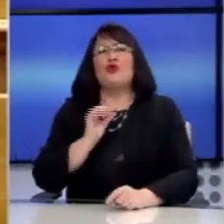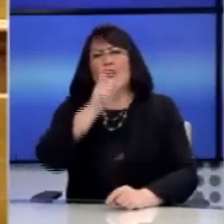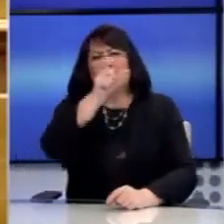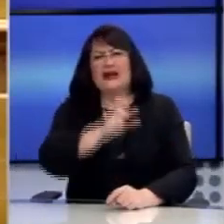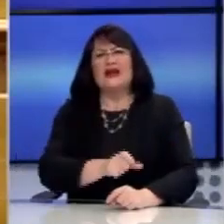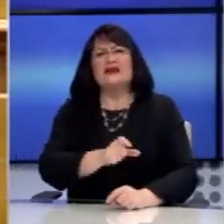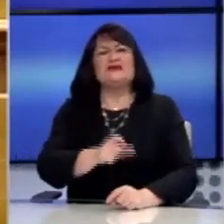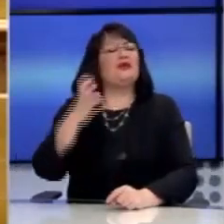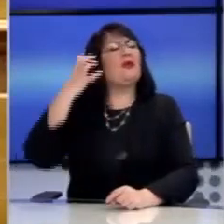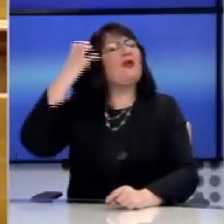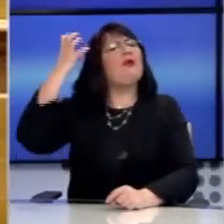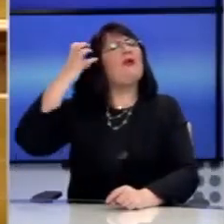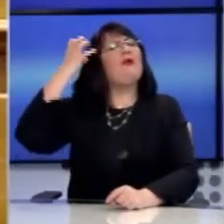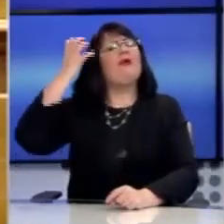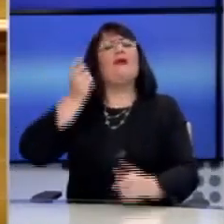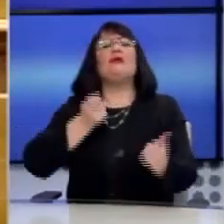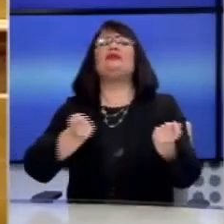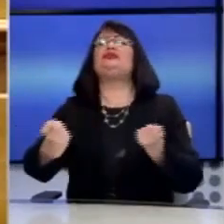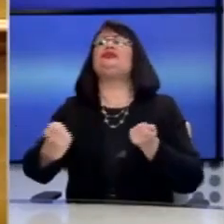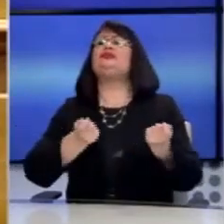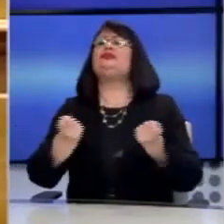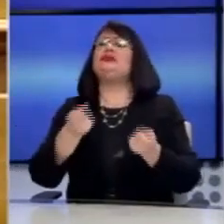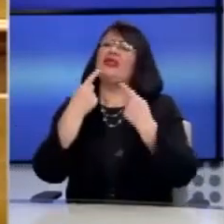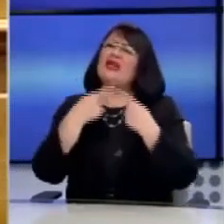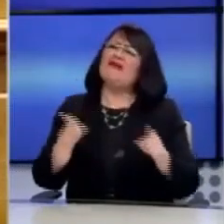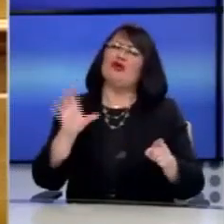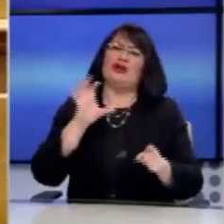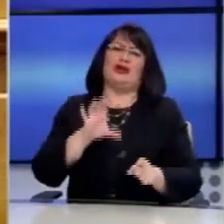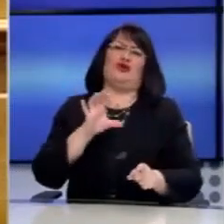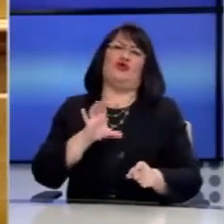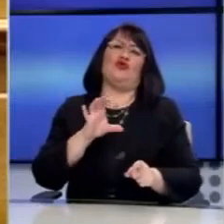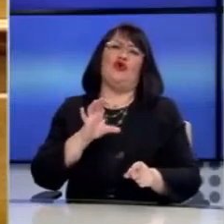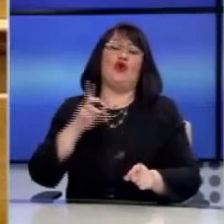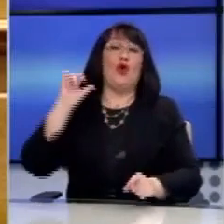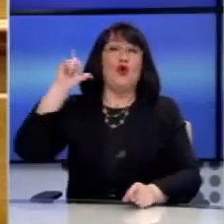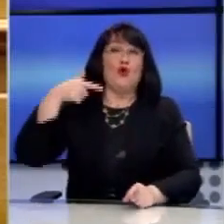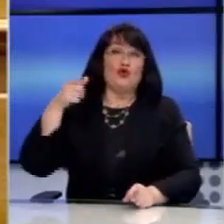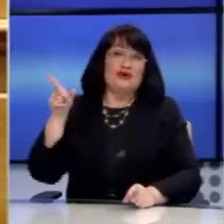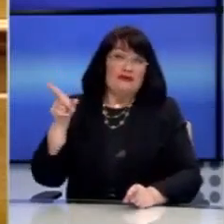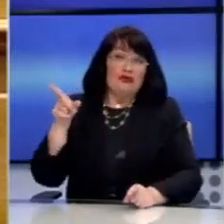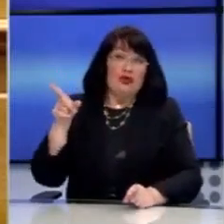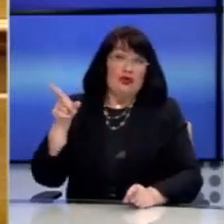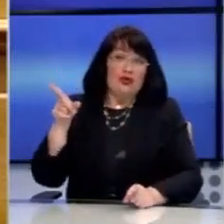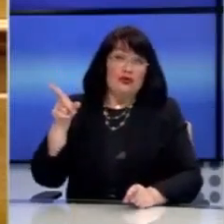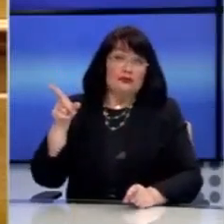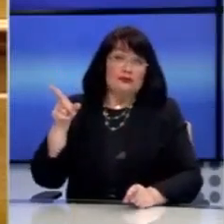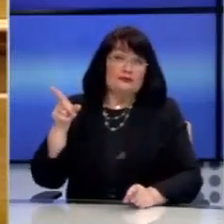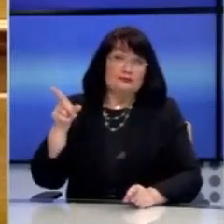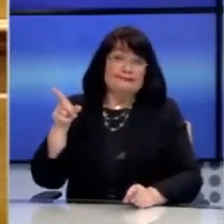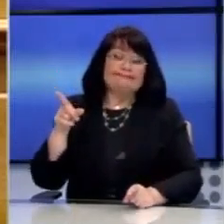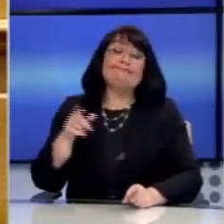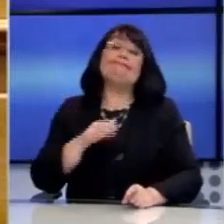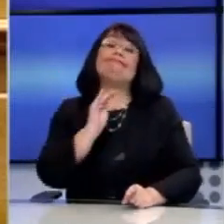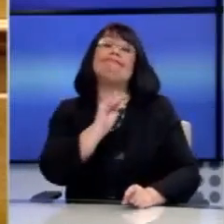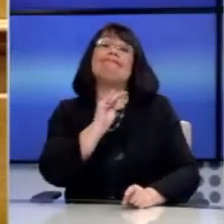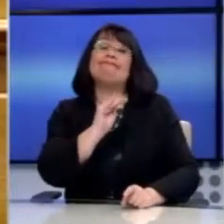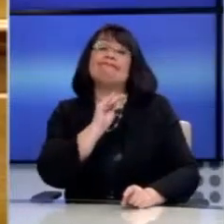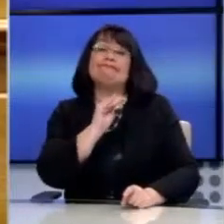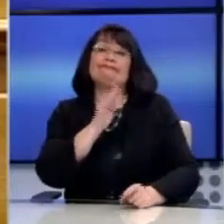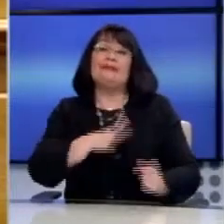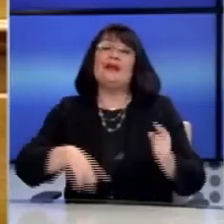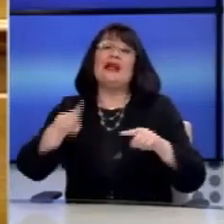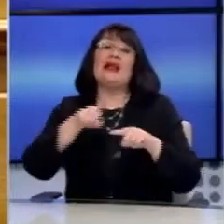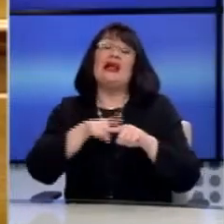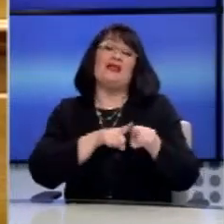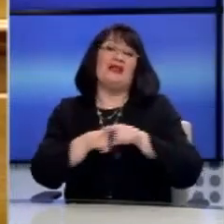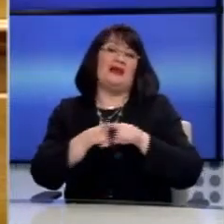φαντασιώνεστε ότι κυβερνάτε μια άλλη χώρα. Δεν ξέρω αν αυτή είναι το Λουξεβούργο ή κάποια άλλη, αλλά κύριε Παπαδημητρίου, η Ελλάδα δεν